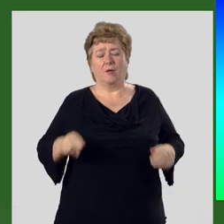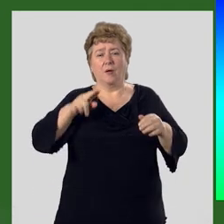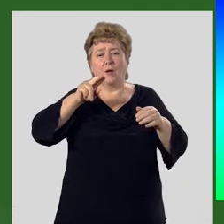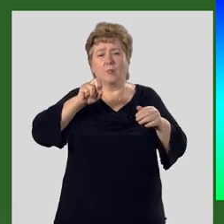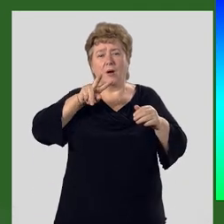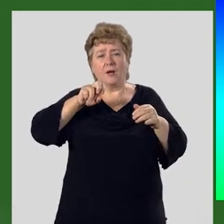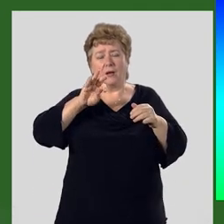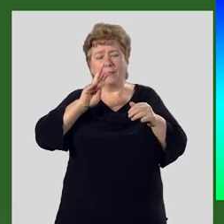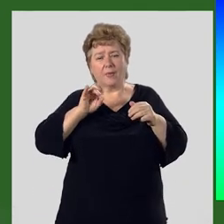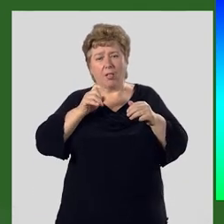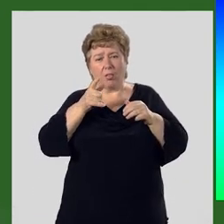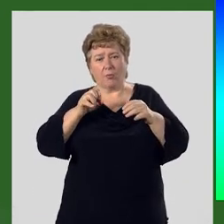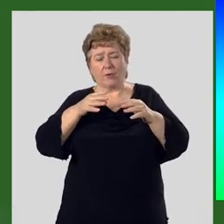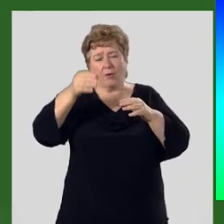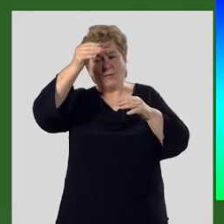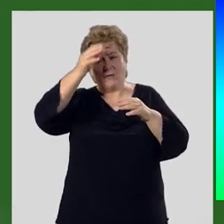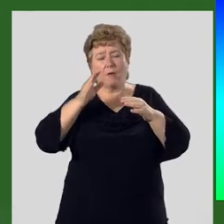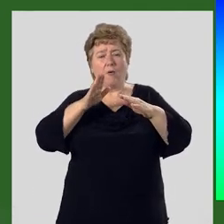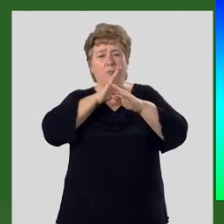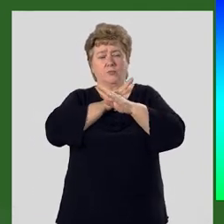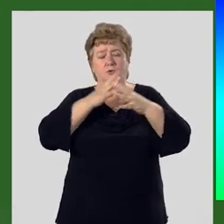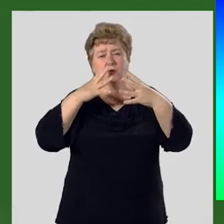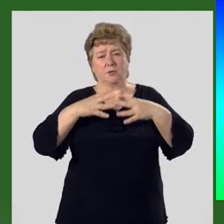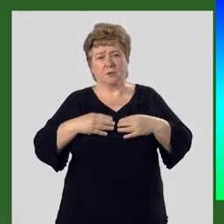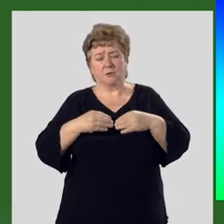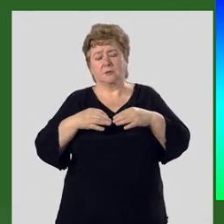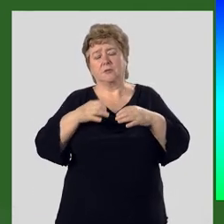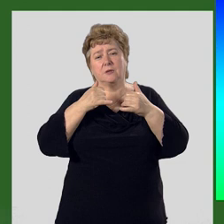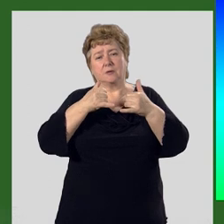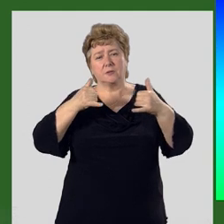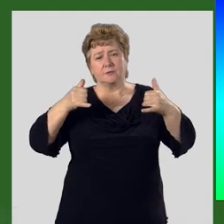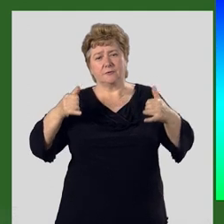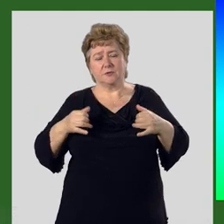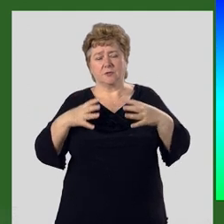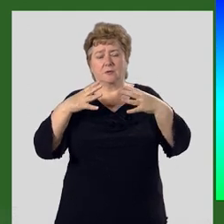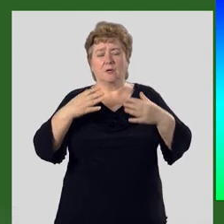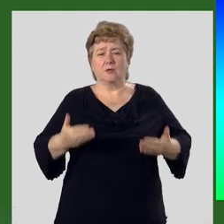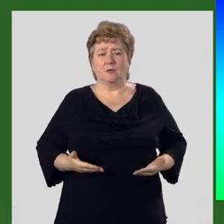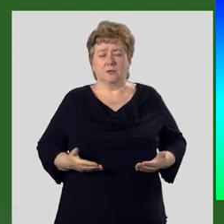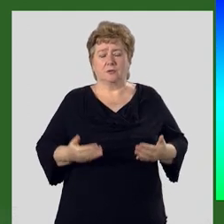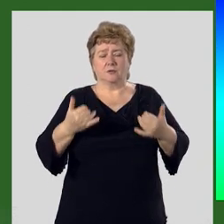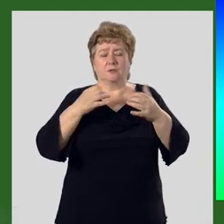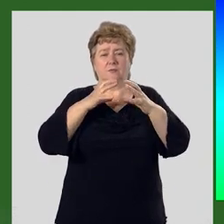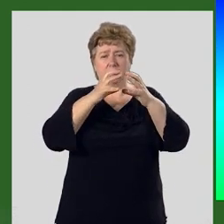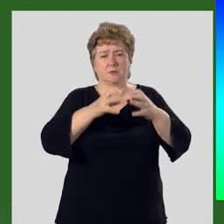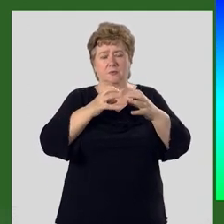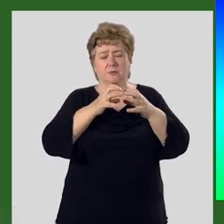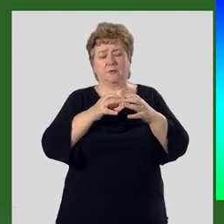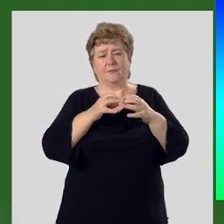Палеонтология – наука о вымерших организмах и о развитии органического мира Земли.